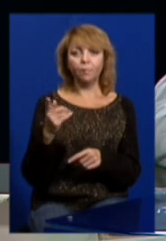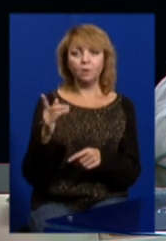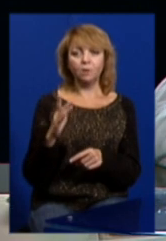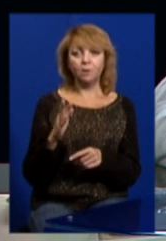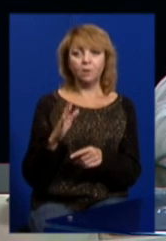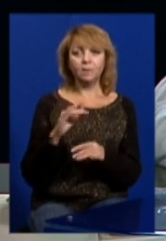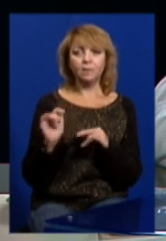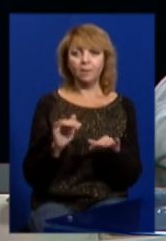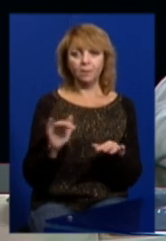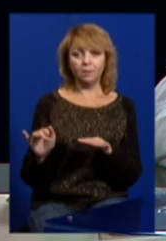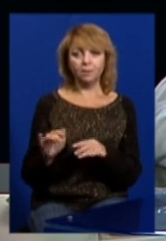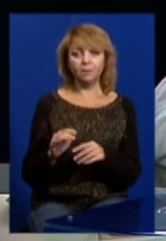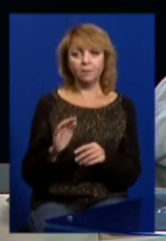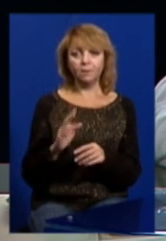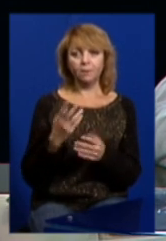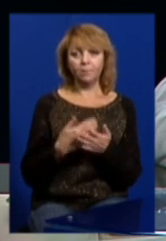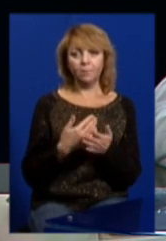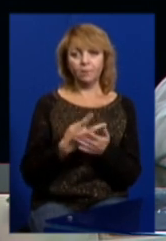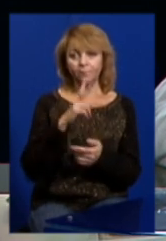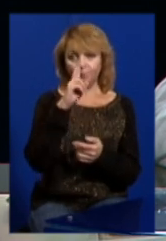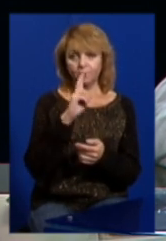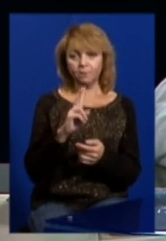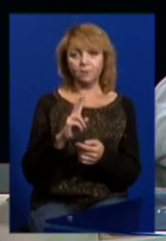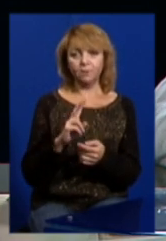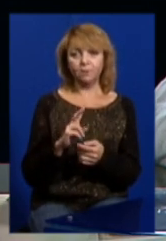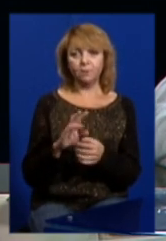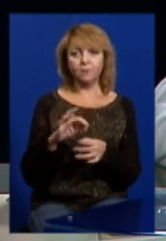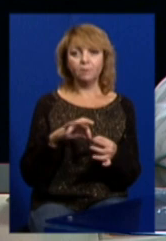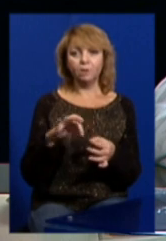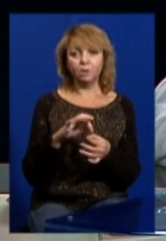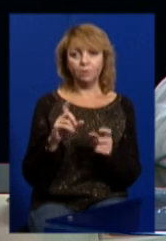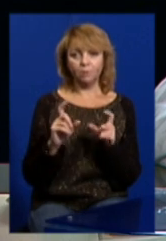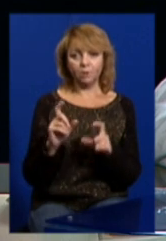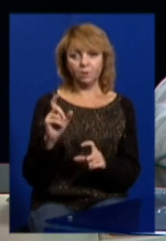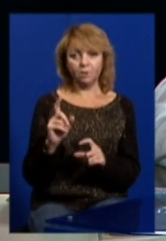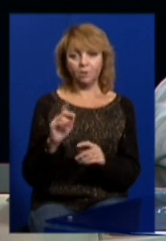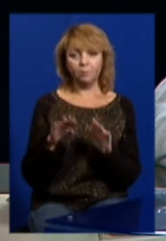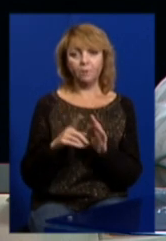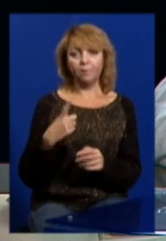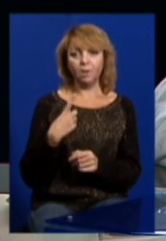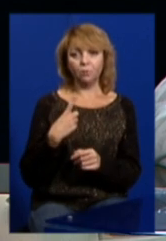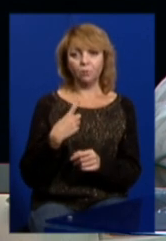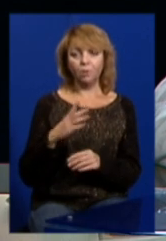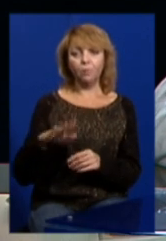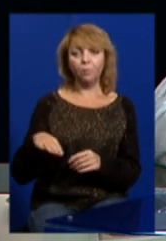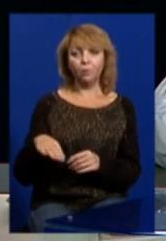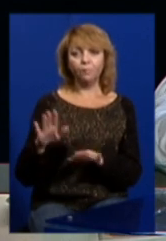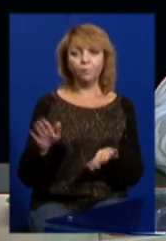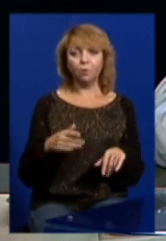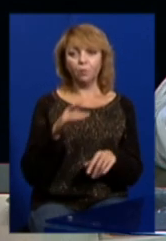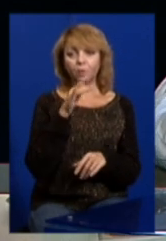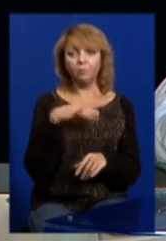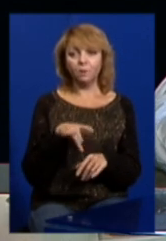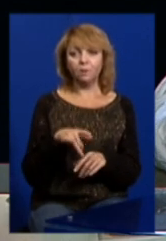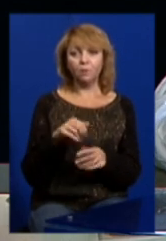буцем-то діяли, десь два місяці зайві просиділа під вартою. Потім вже, коли